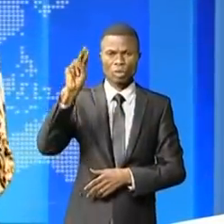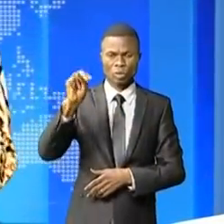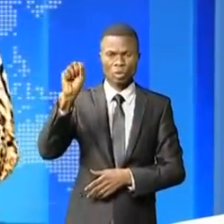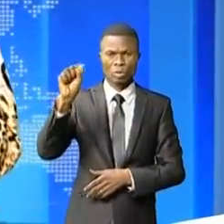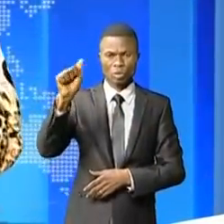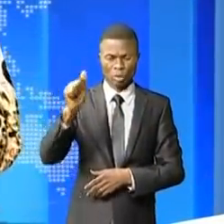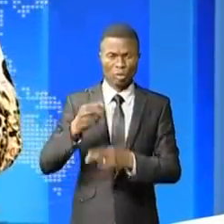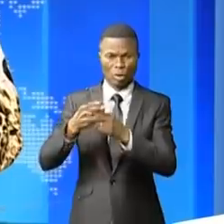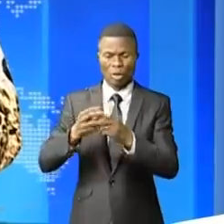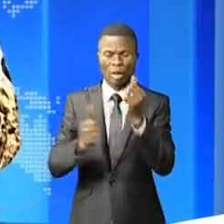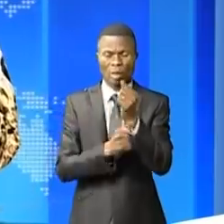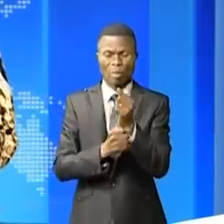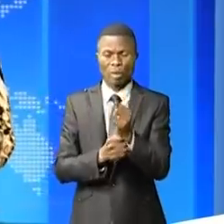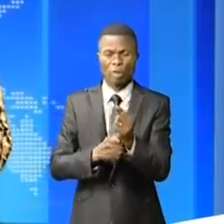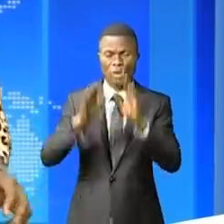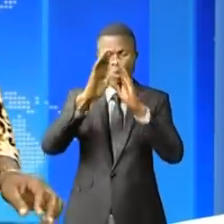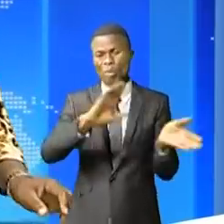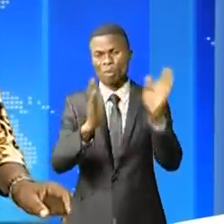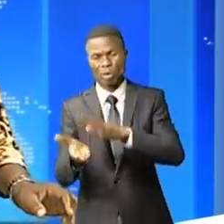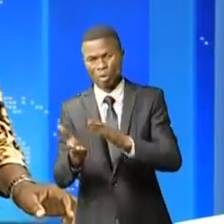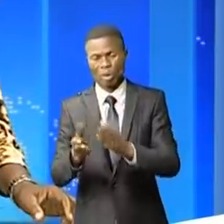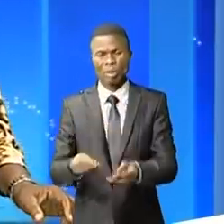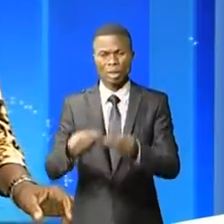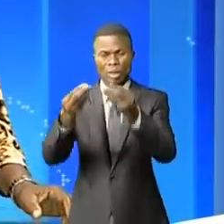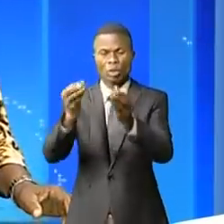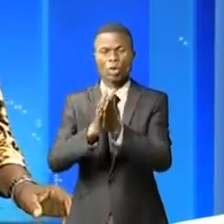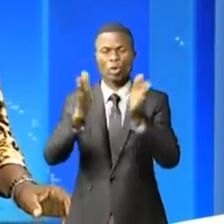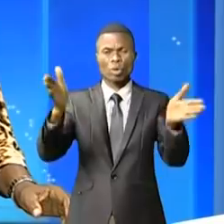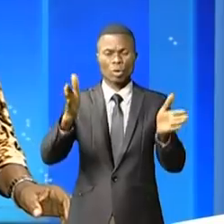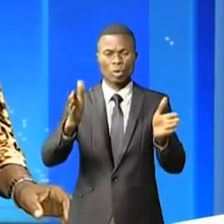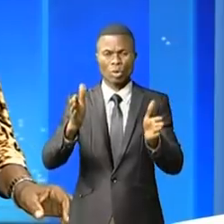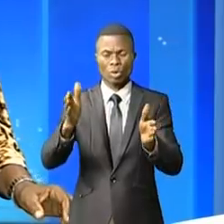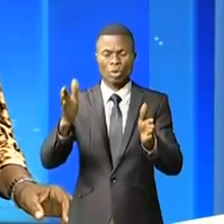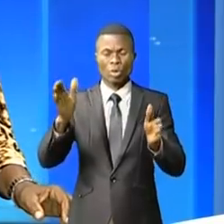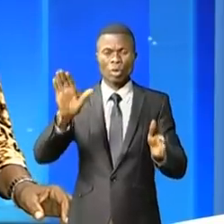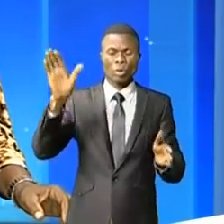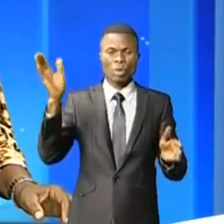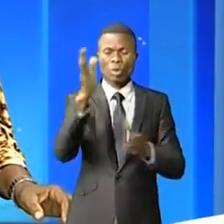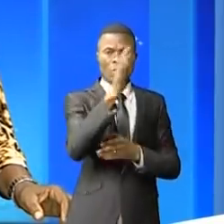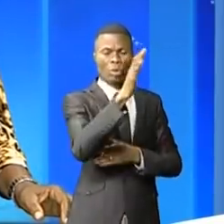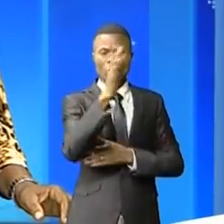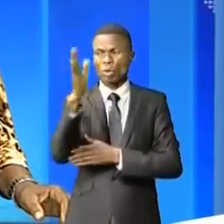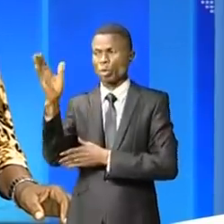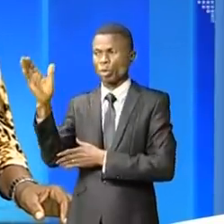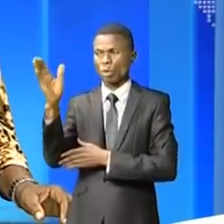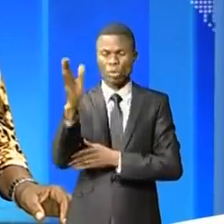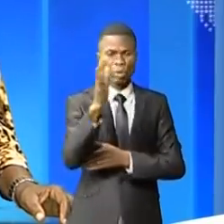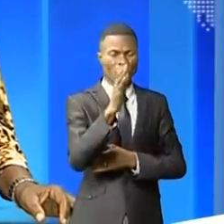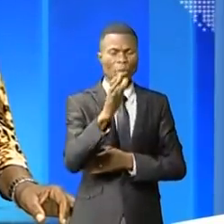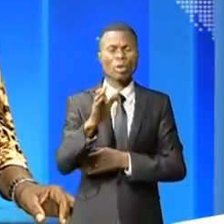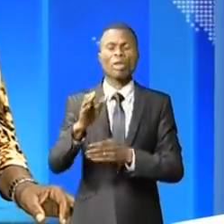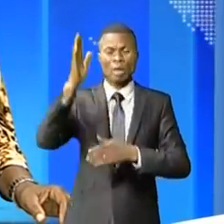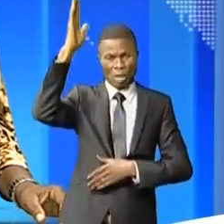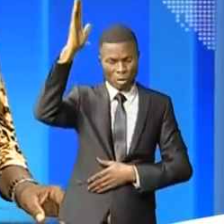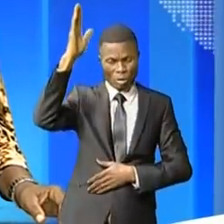paiement de Sinistre. Elle vient de posséder à la remise officielle du robot roulage intelligent à la place Feu Rouge. Nous sommes à